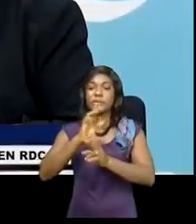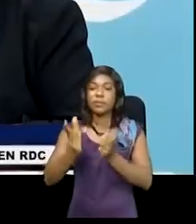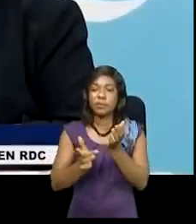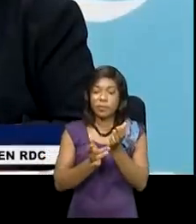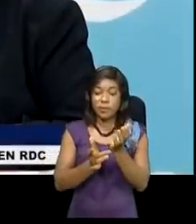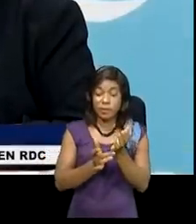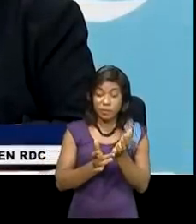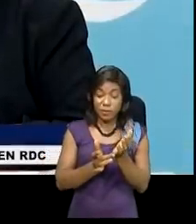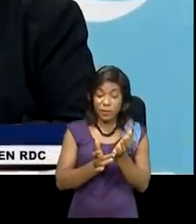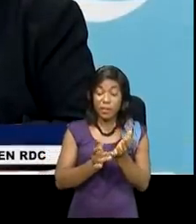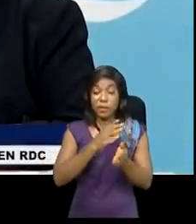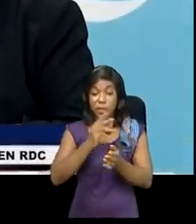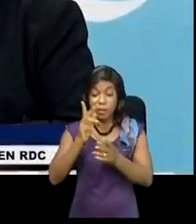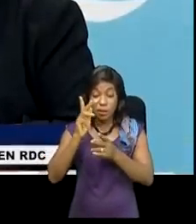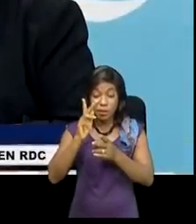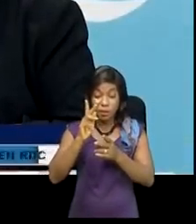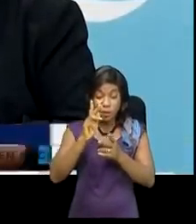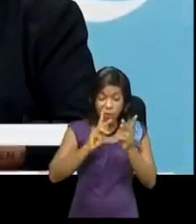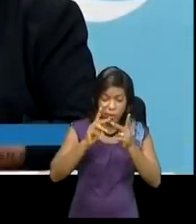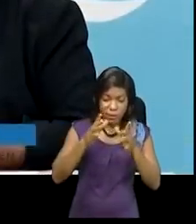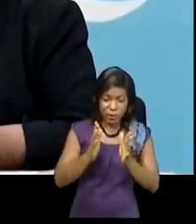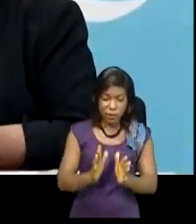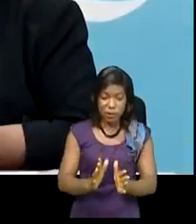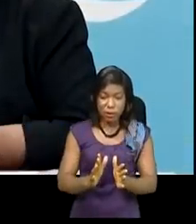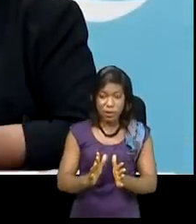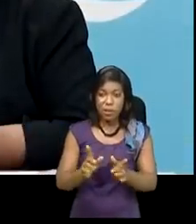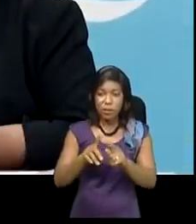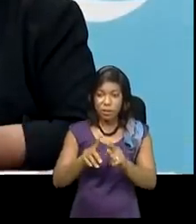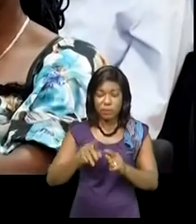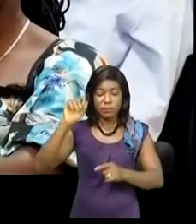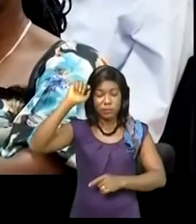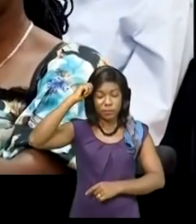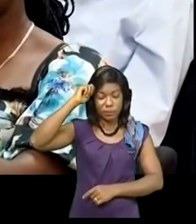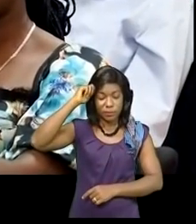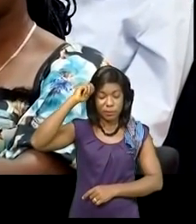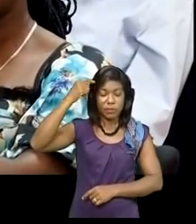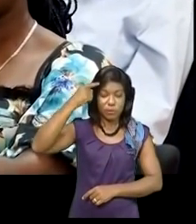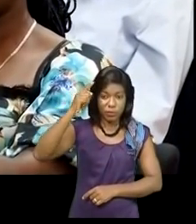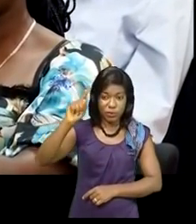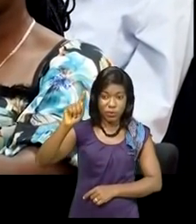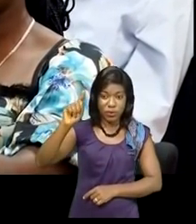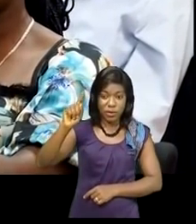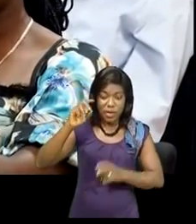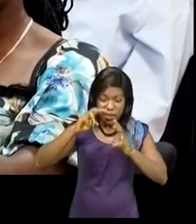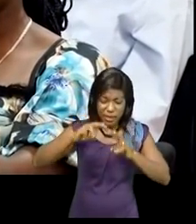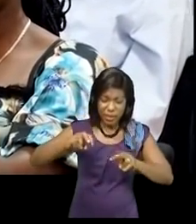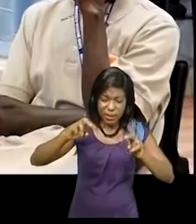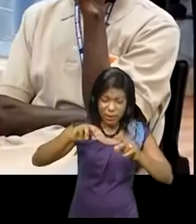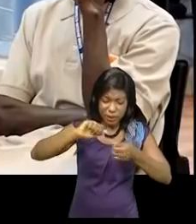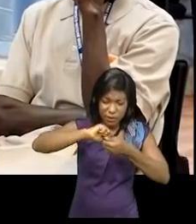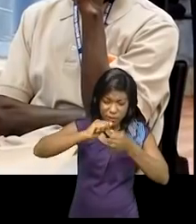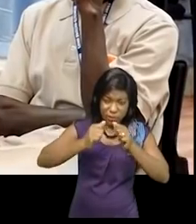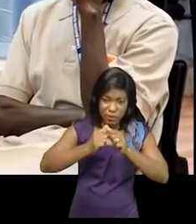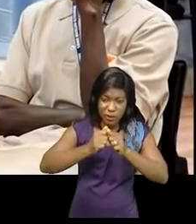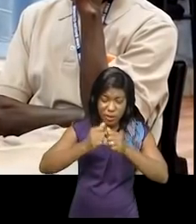'autorité et à l'observatoire de Goma avec les vols de reconnaissance pour analyser la situation du